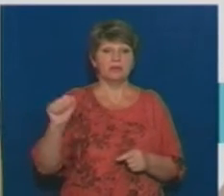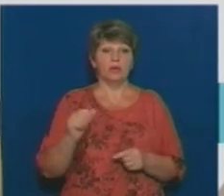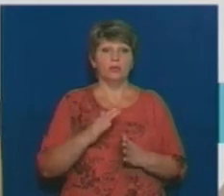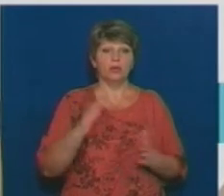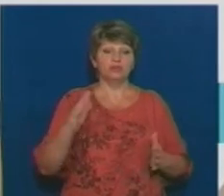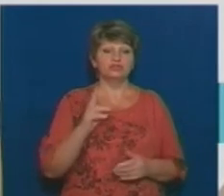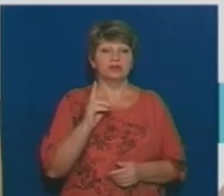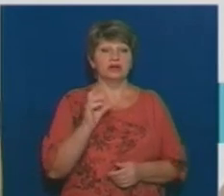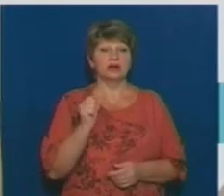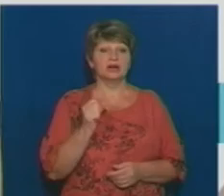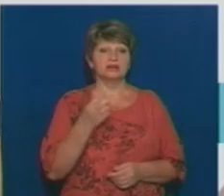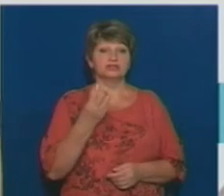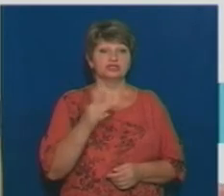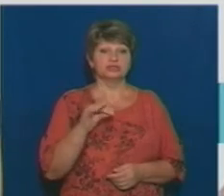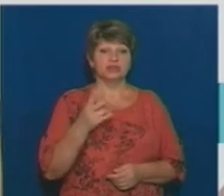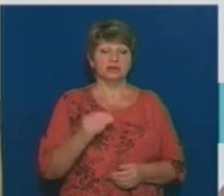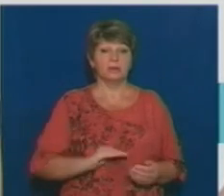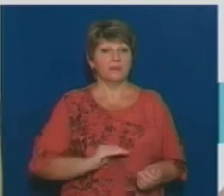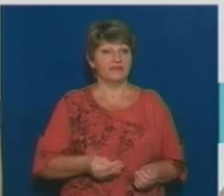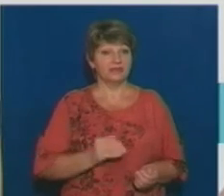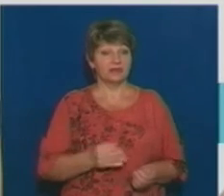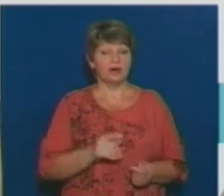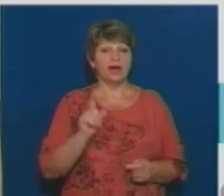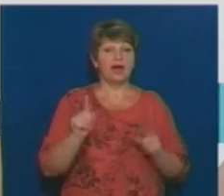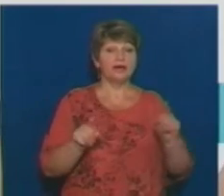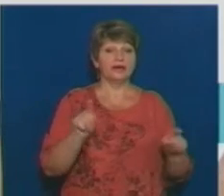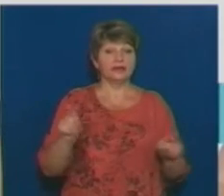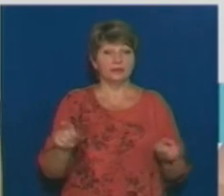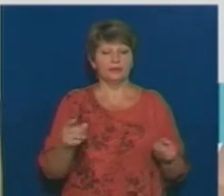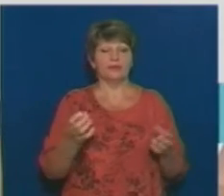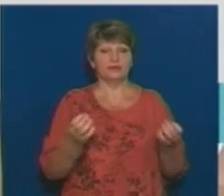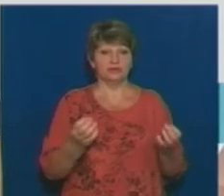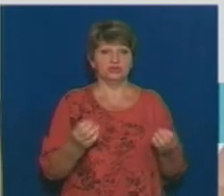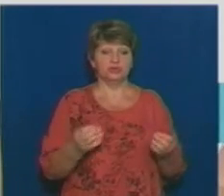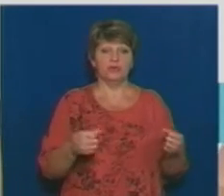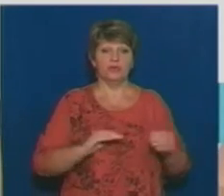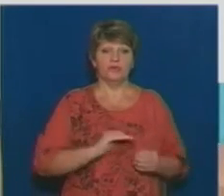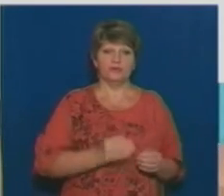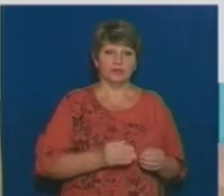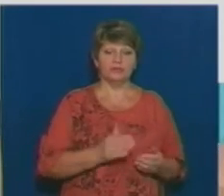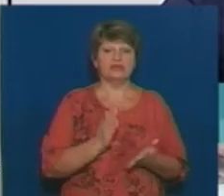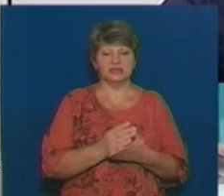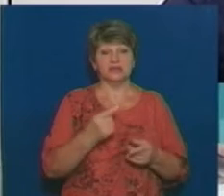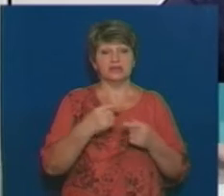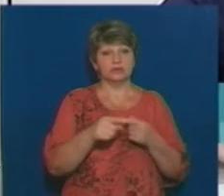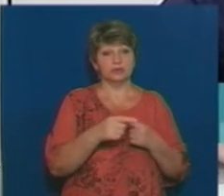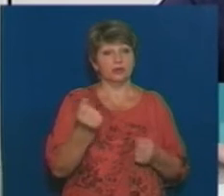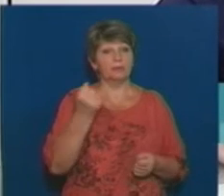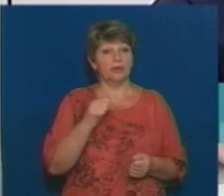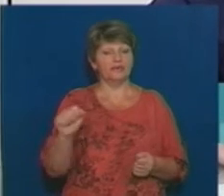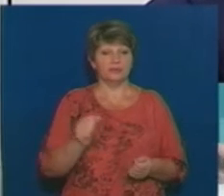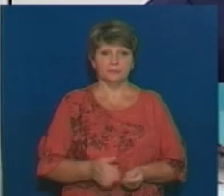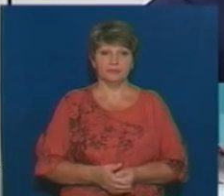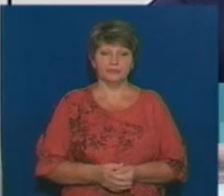якраз «Каштан». Але по кількох лотах, наскільки я знаю, там так само є інші переможці. От повернемося